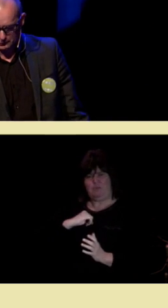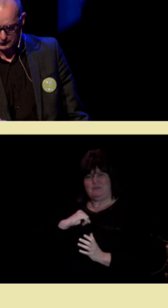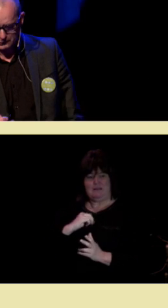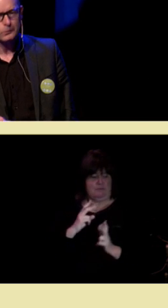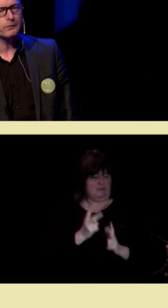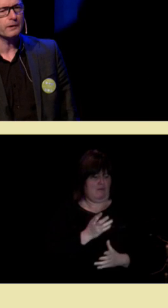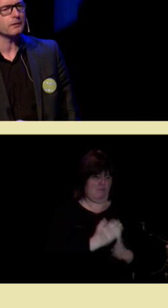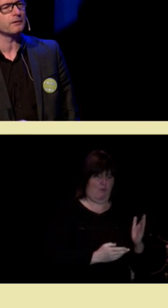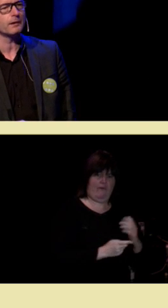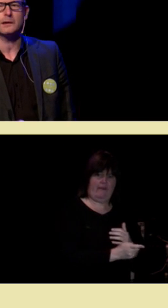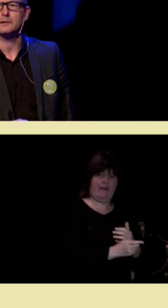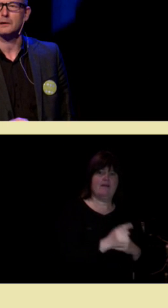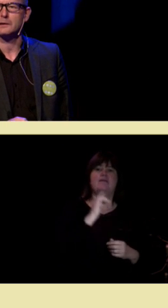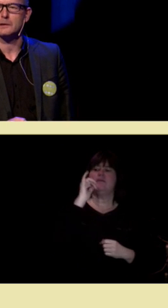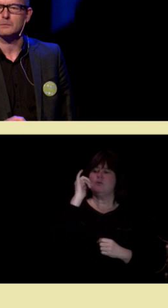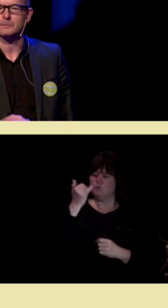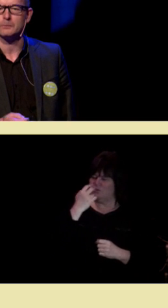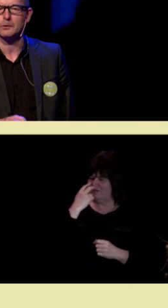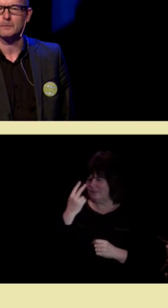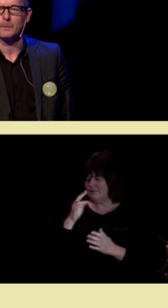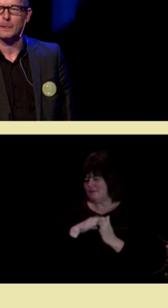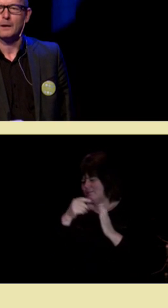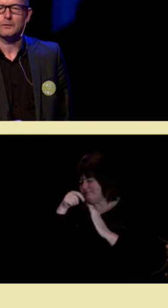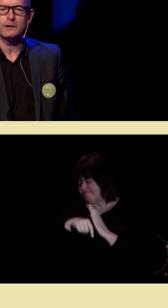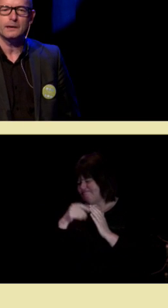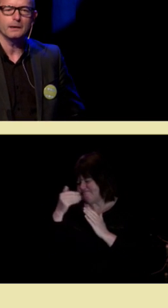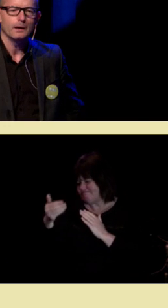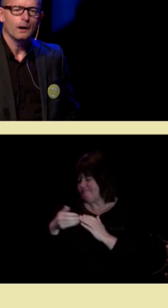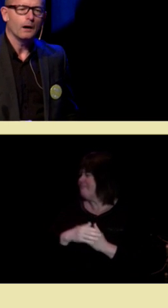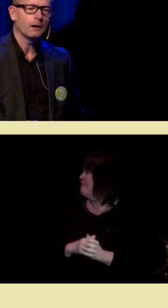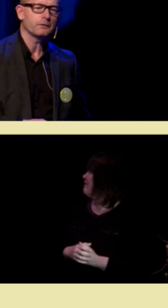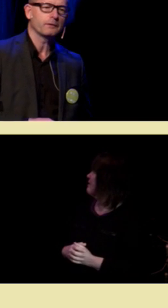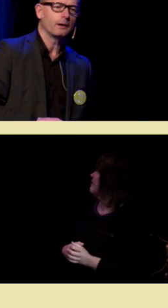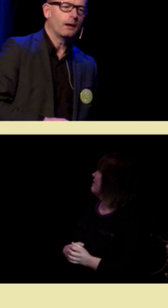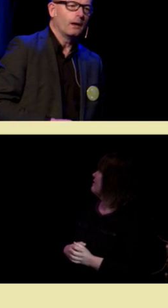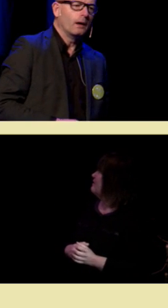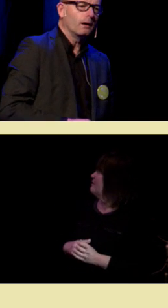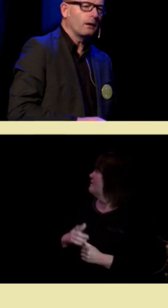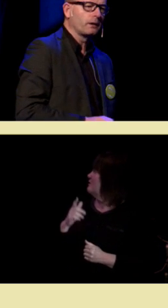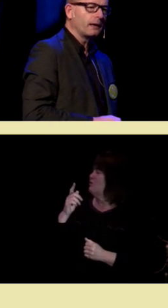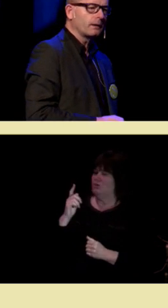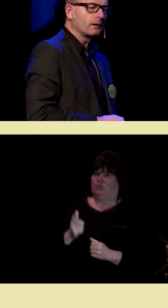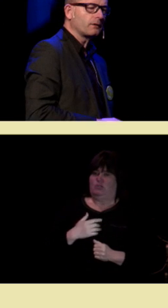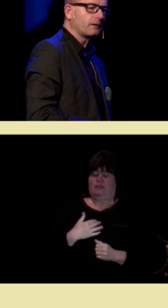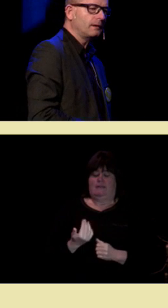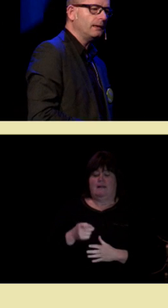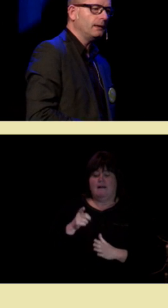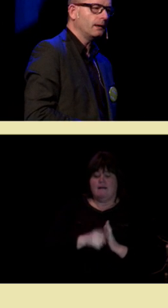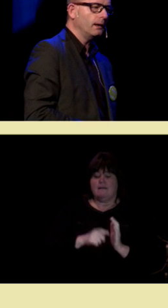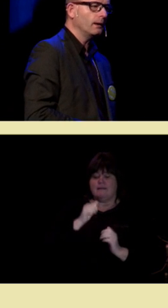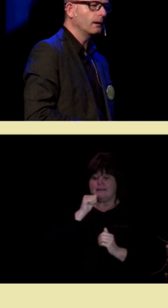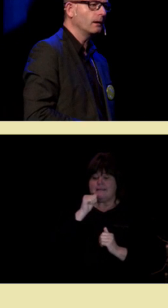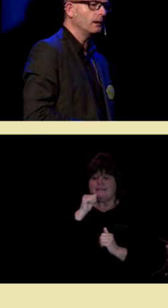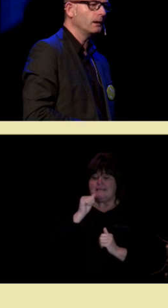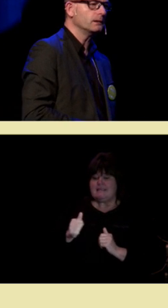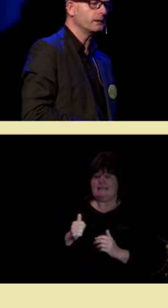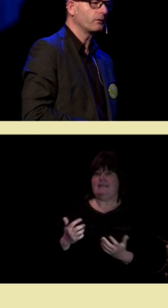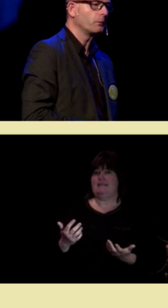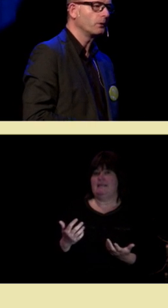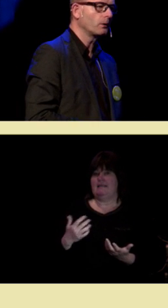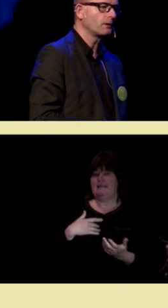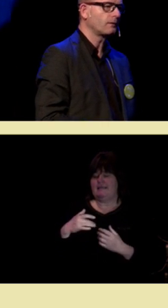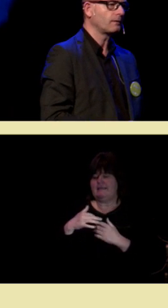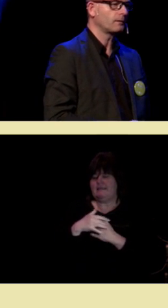samme måte? Jo, det skal vi se litt nærmere på. Fordi at allerede ganske tidlig i